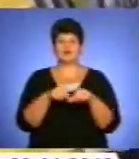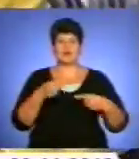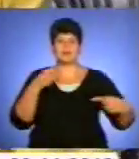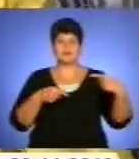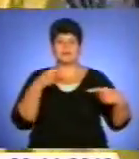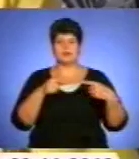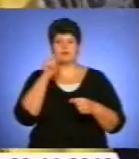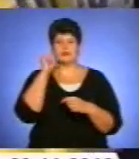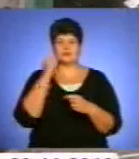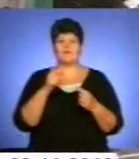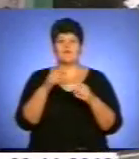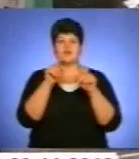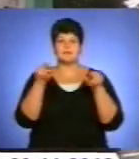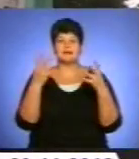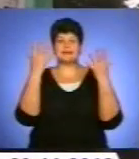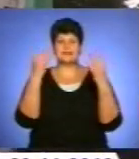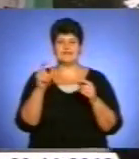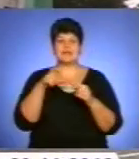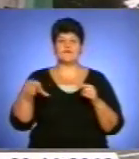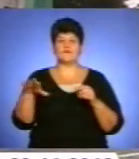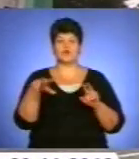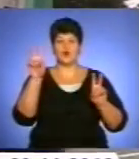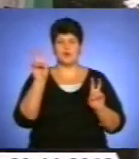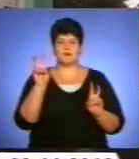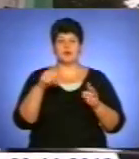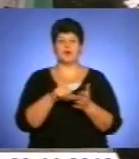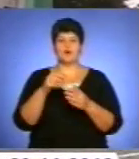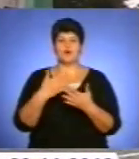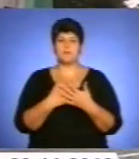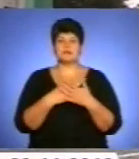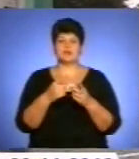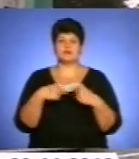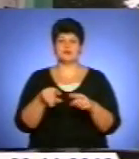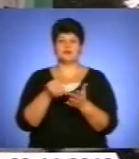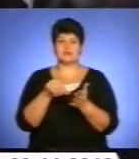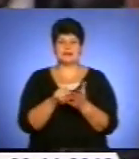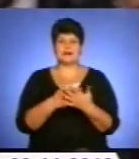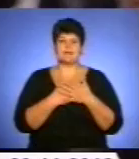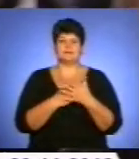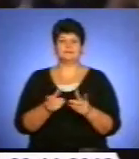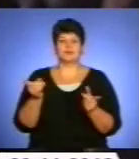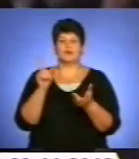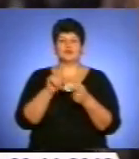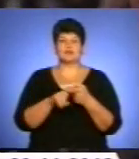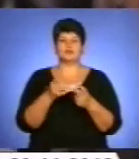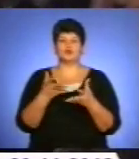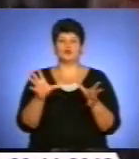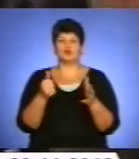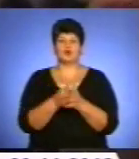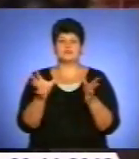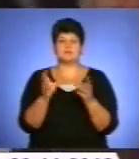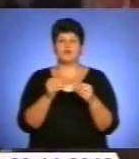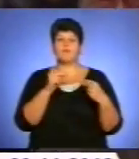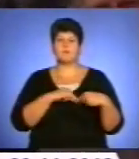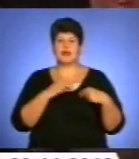в Україні в рамках Днів Європи. В свою чергу громадські організації-учасники активно залучались до співпраці під час парламентських виборів в Україні